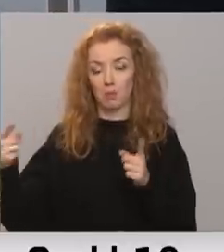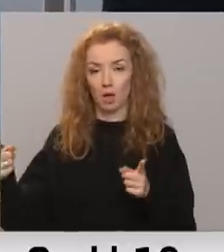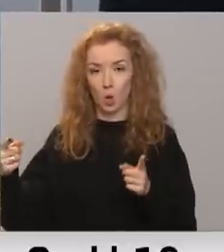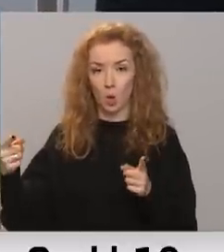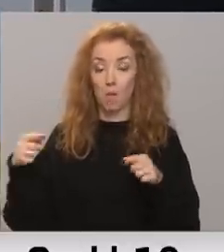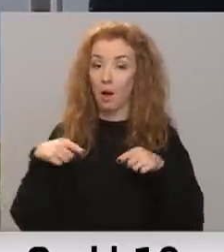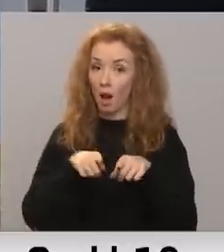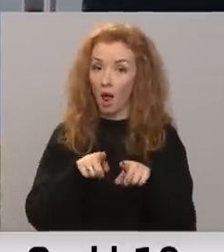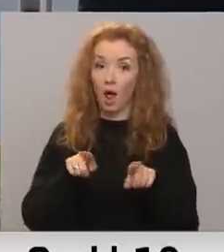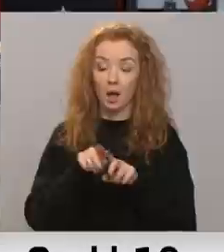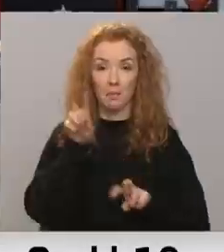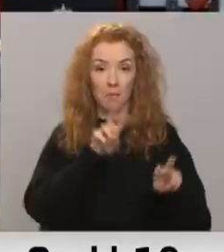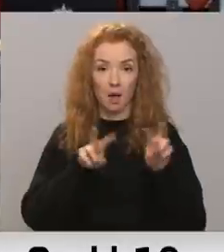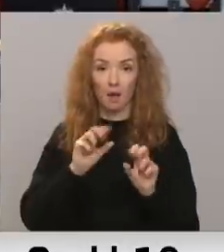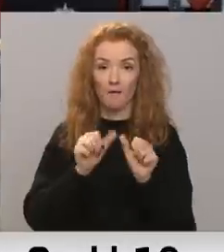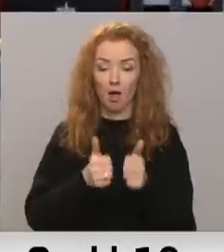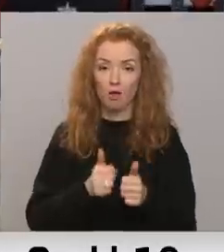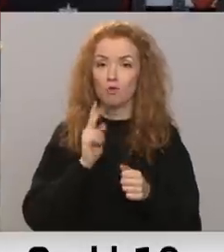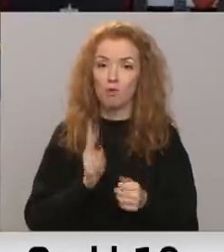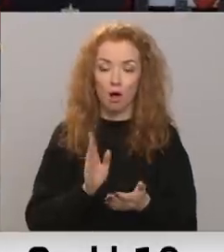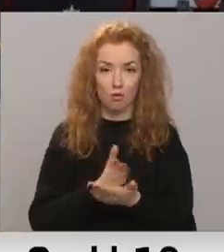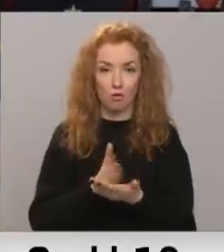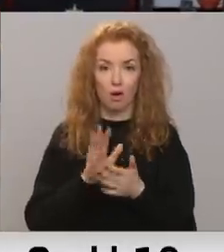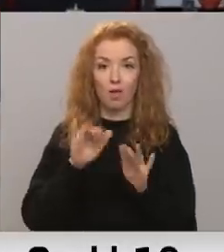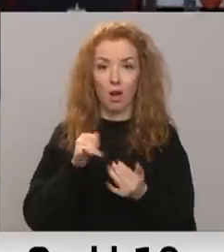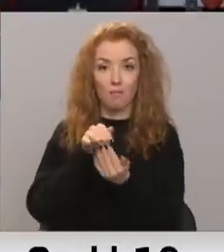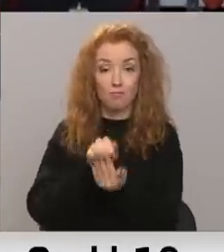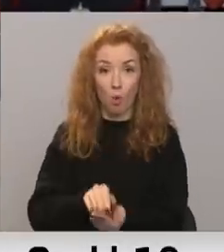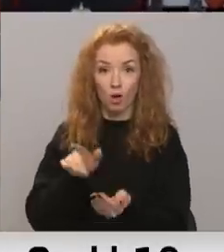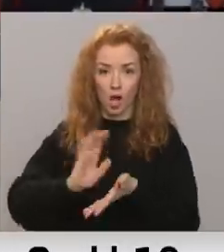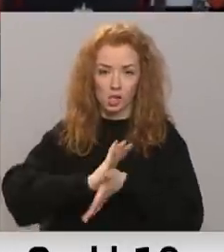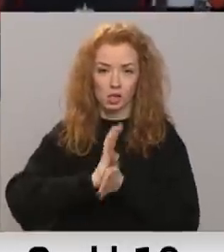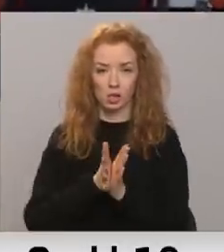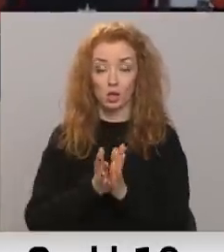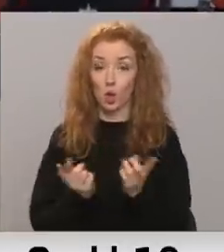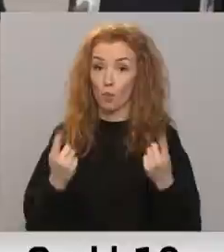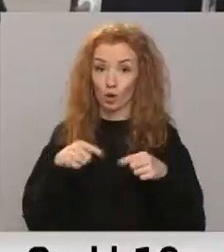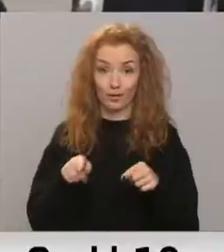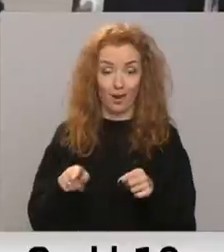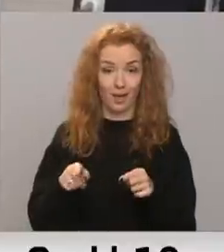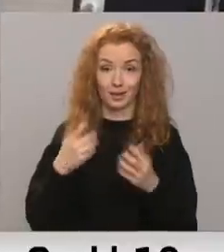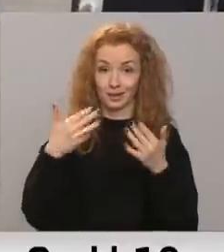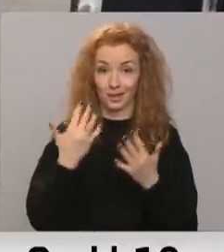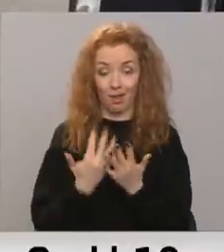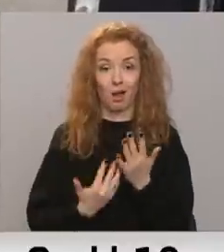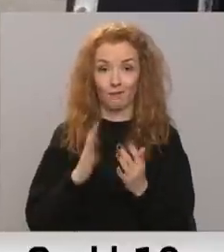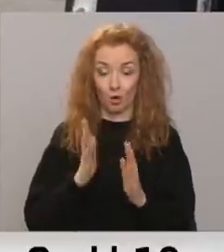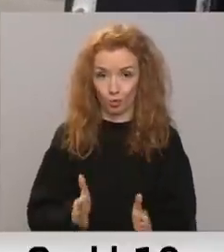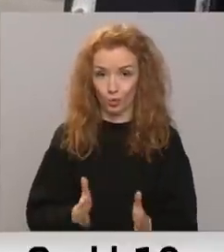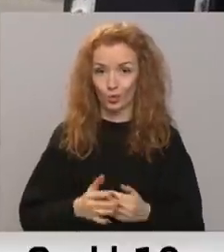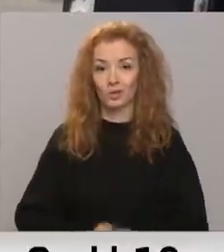Paralēli tiek meklēti ar izcinājumi tam, kas tiks darīts, ja morgā beigsies vietas, jo šāds scenārijs ir iespējams.